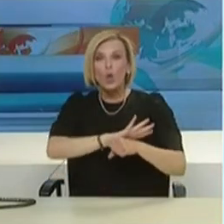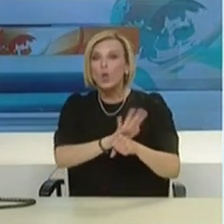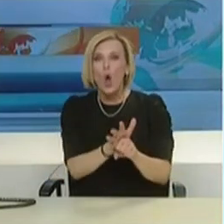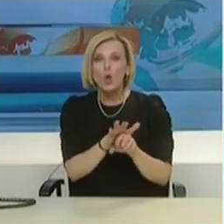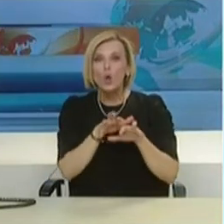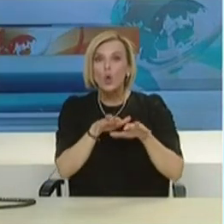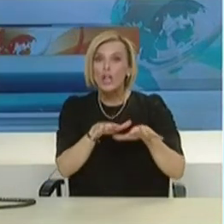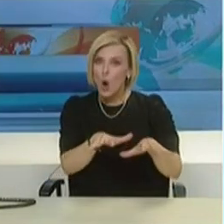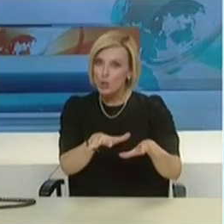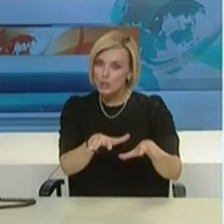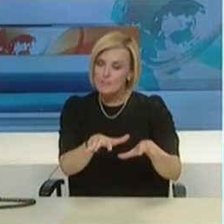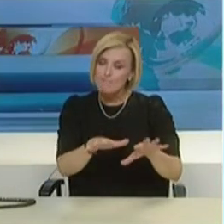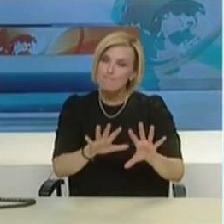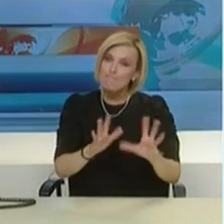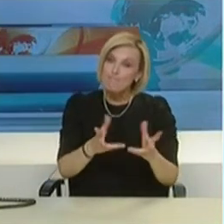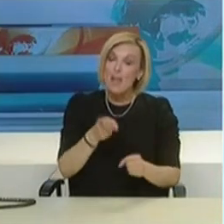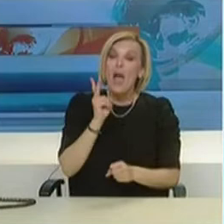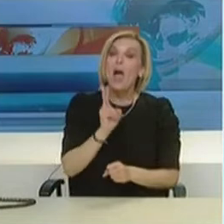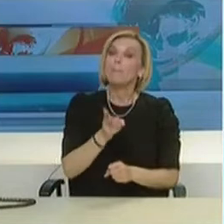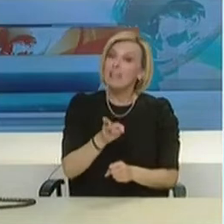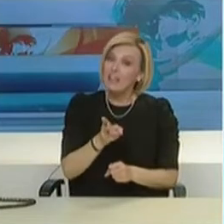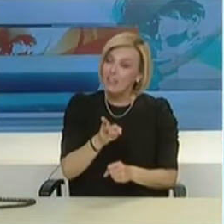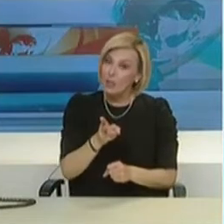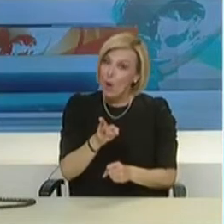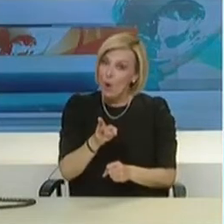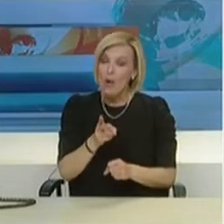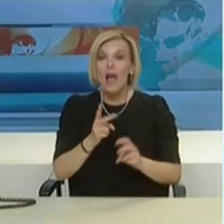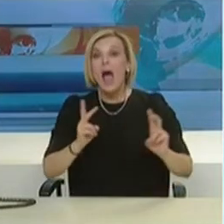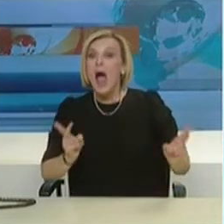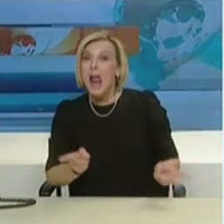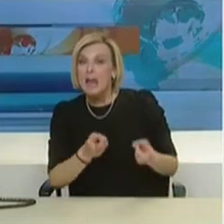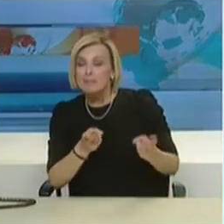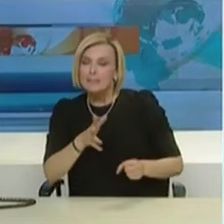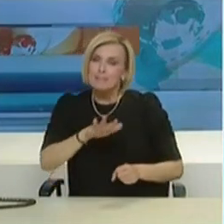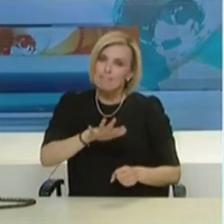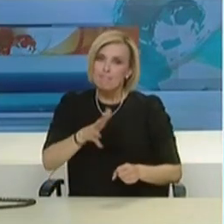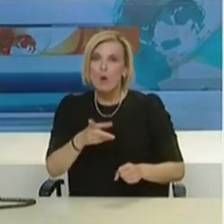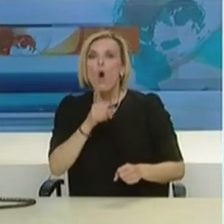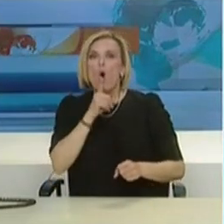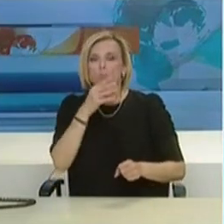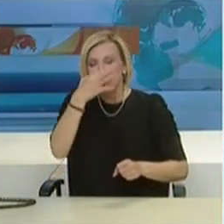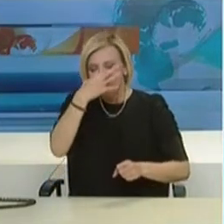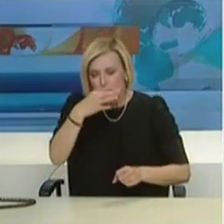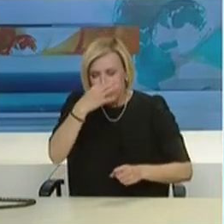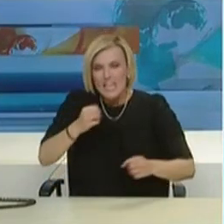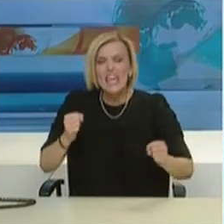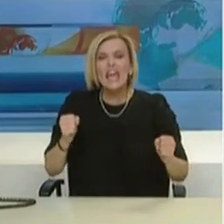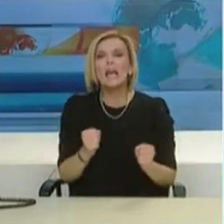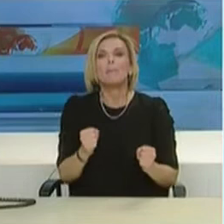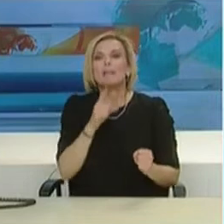της είναι ήπια αλλά θα έχουμε και νεκρούς. Σας θυμίζω ότι κάθε χρόνο από τη γρήπη περισσότεροι από 100 συμπατριώτες μας